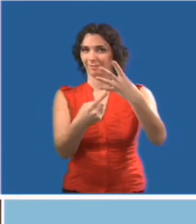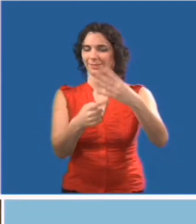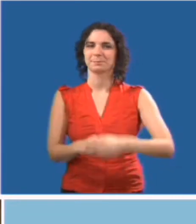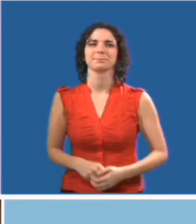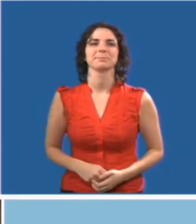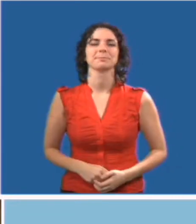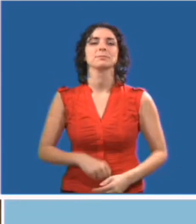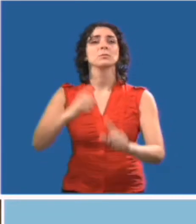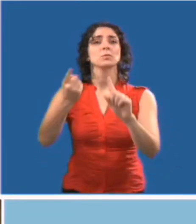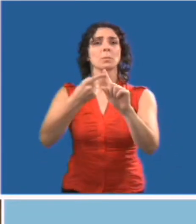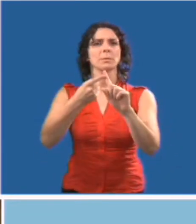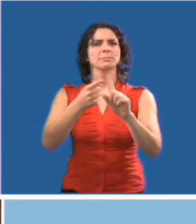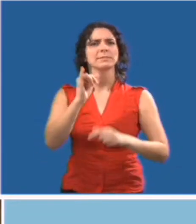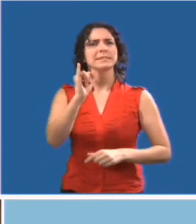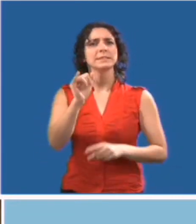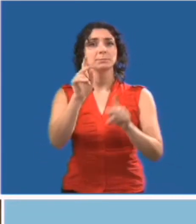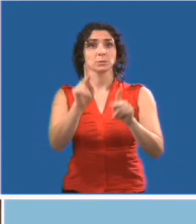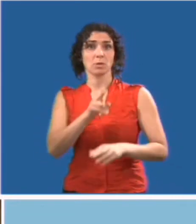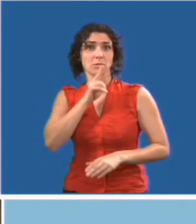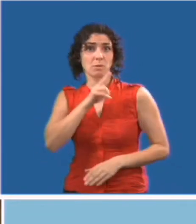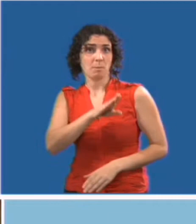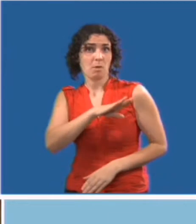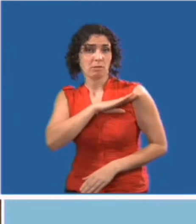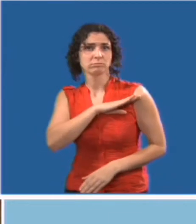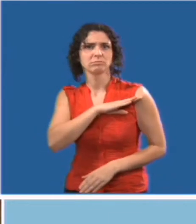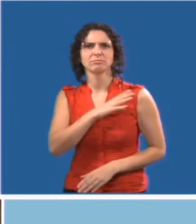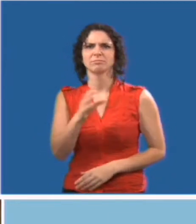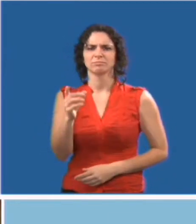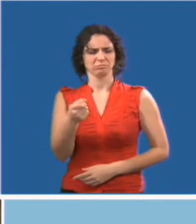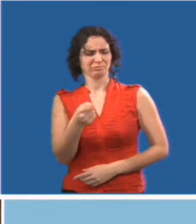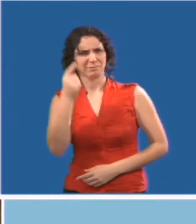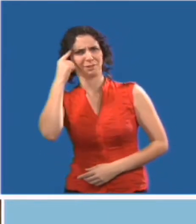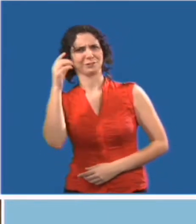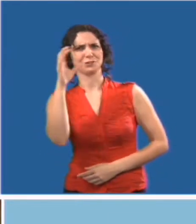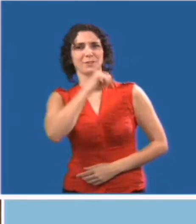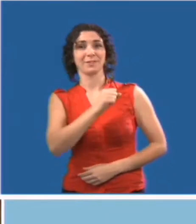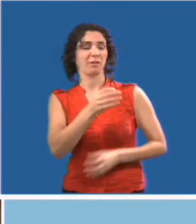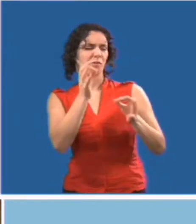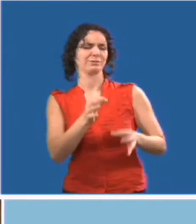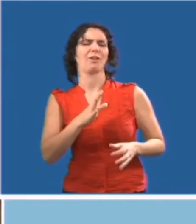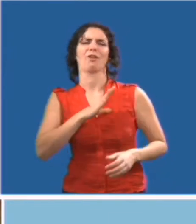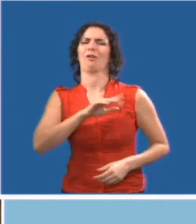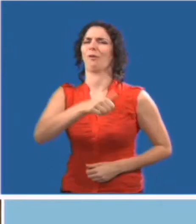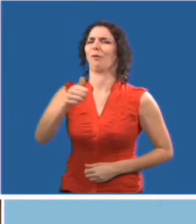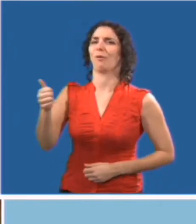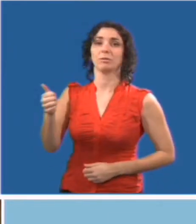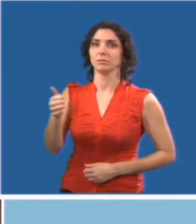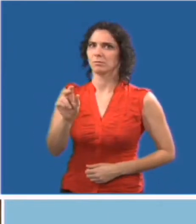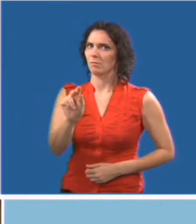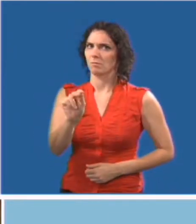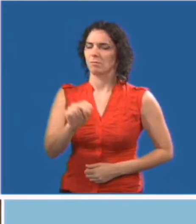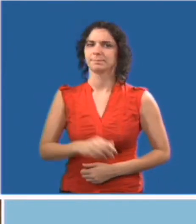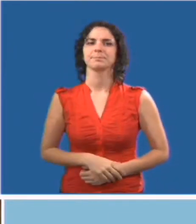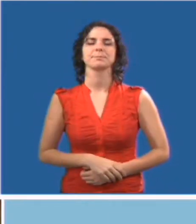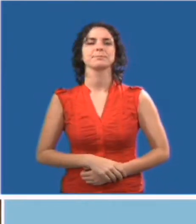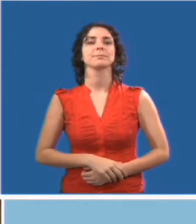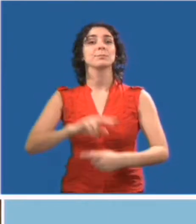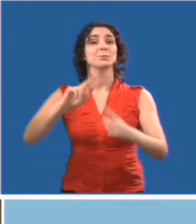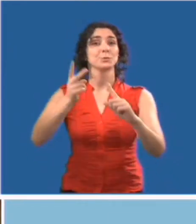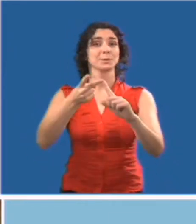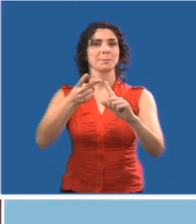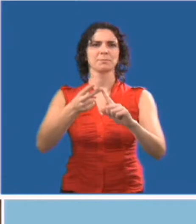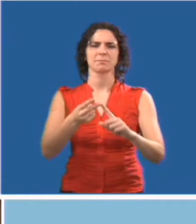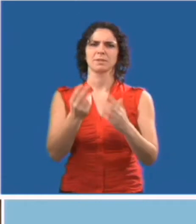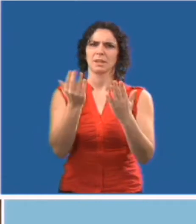ne présumez pas qu'elle en a un autre. Donnez à la personne le temps nécessaire pour dire ce qu'elle veut